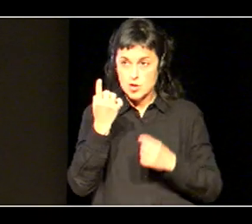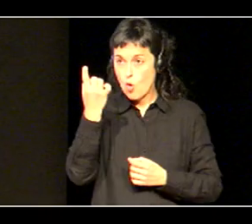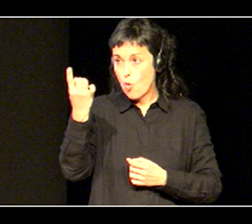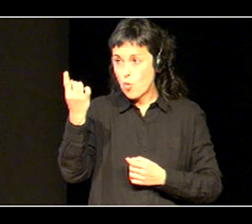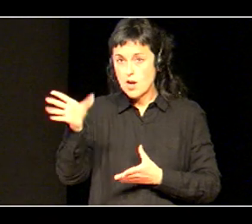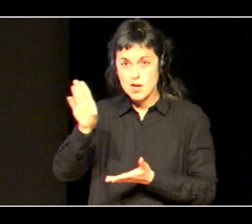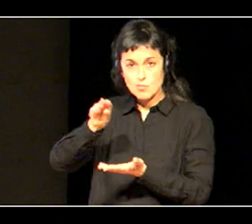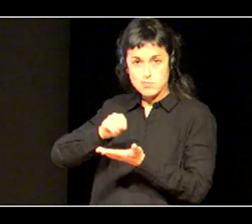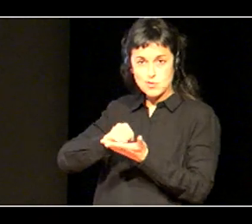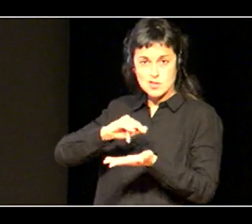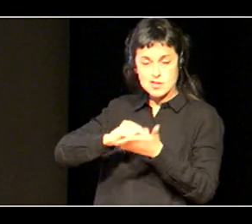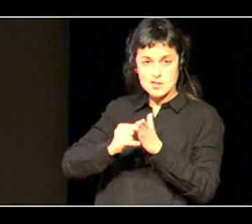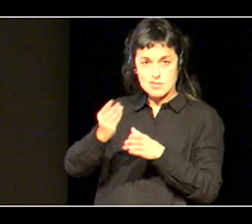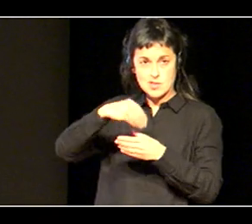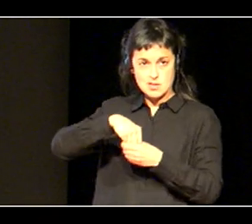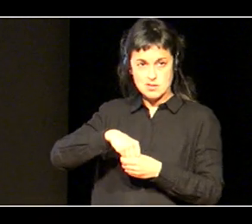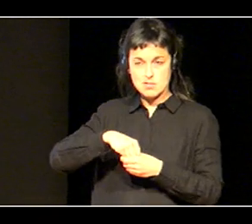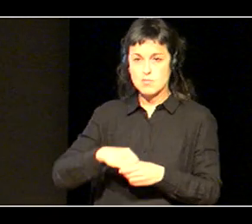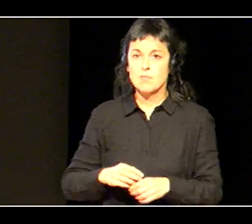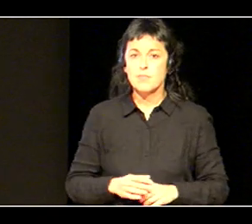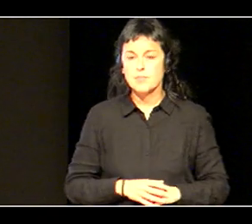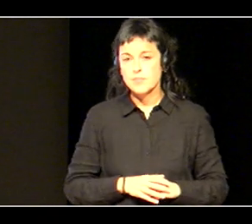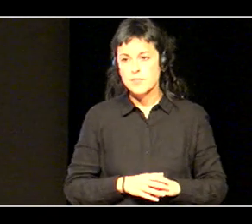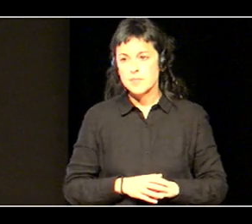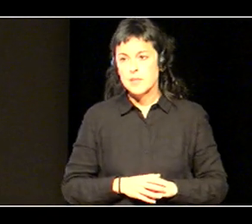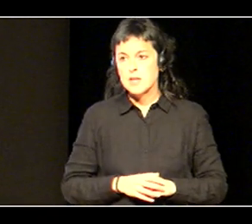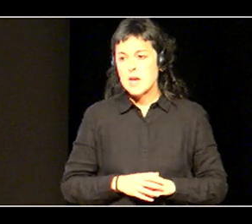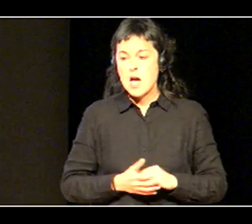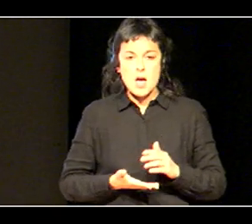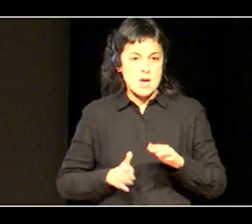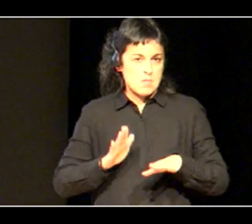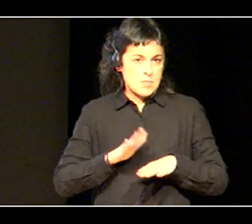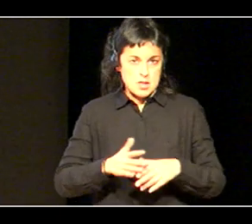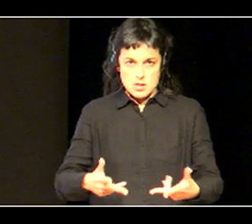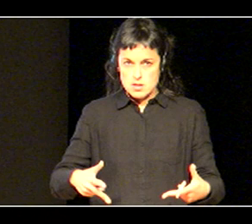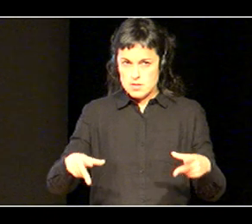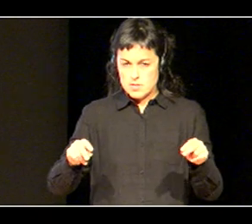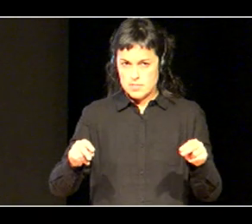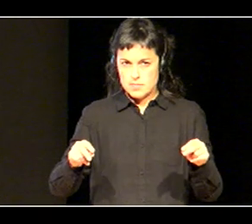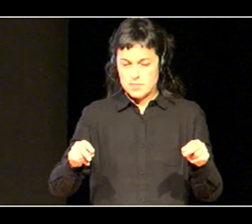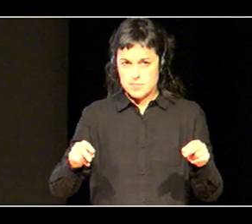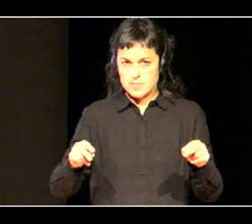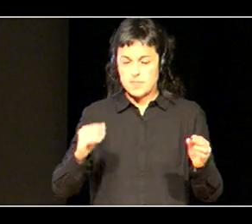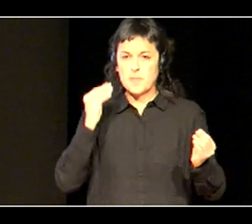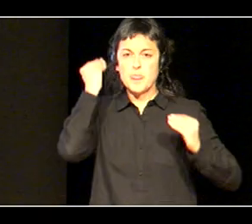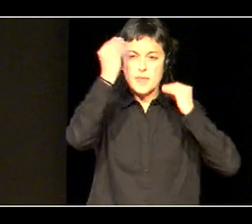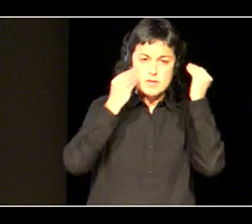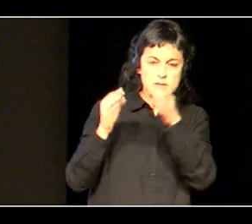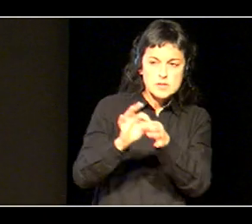den, planonetan, planteatzen den jardu eretako bat. Amaitzeko, ausnarketa, koherentzia,